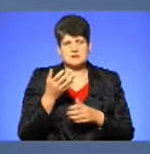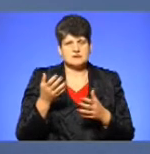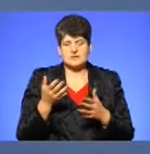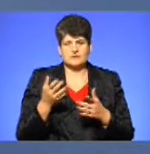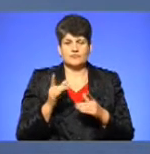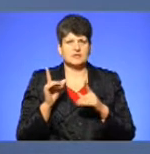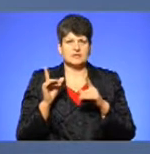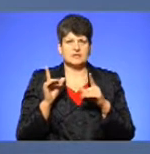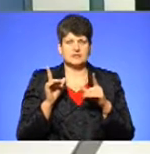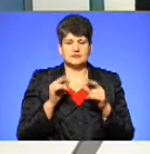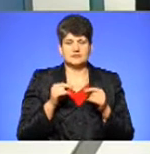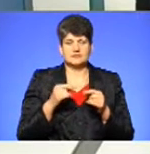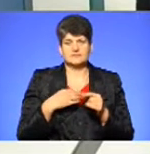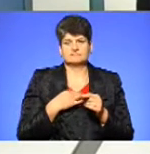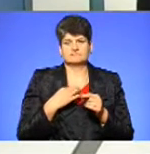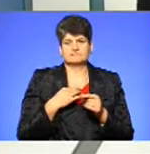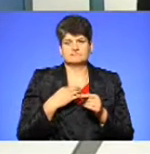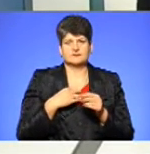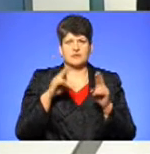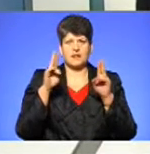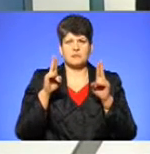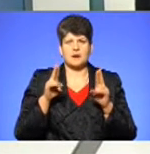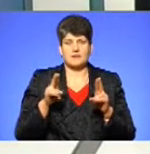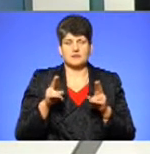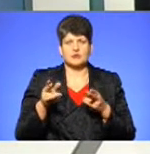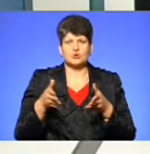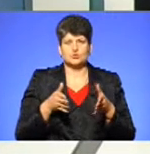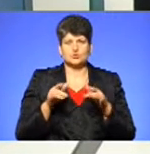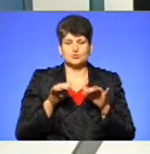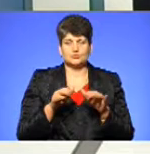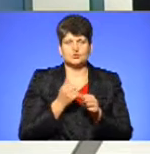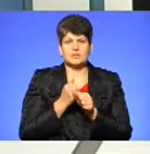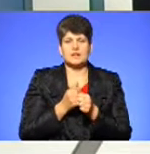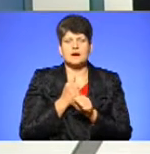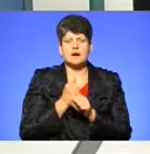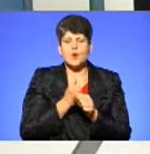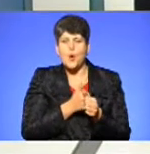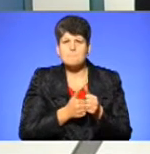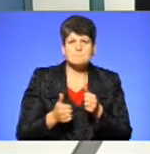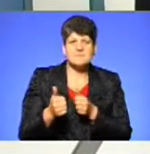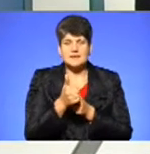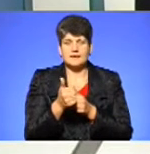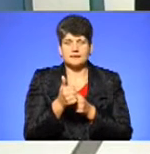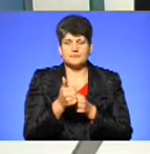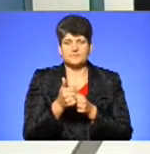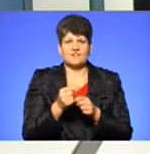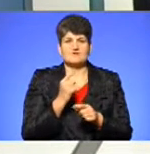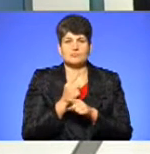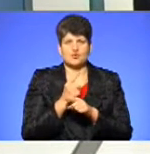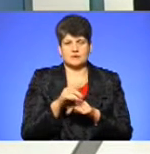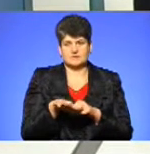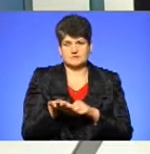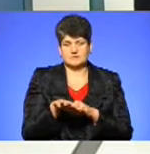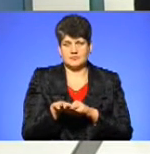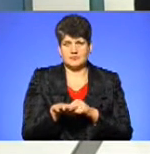рухалася нехтуючи правилами дорожнього руху, зіснила обігін в забороненій зоні, тобто перетнула